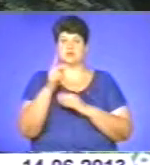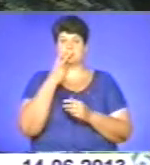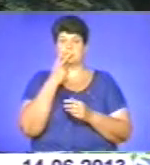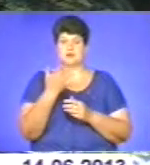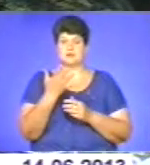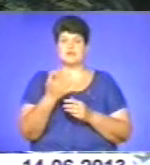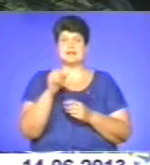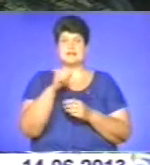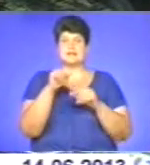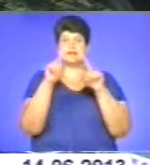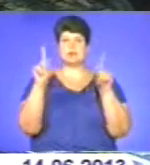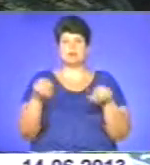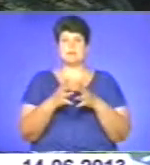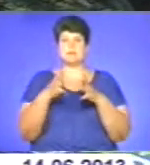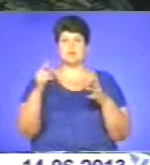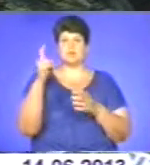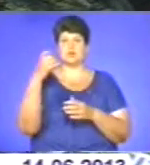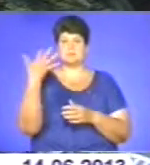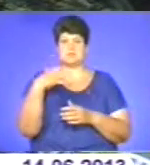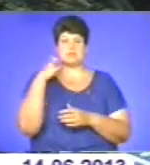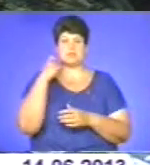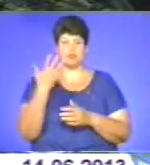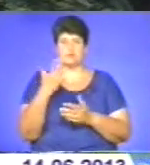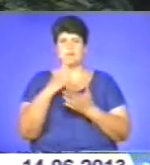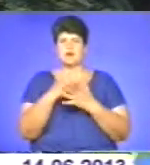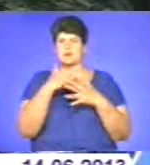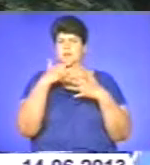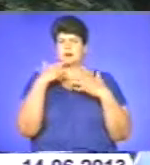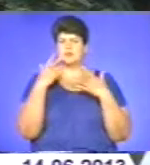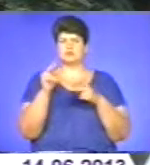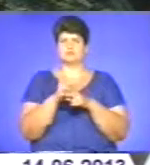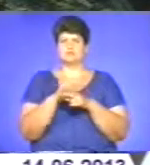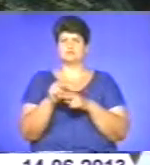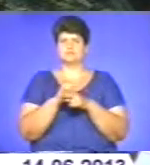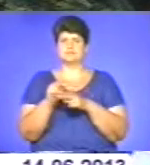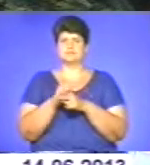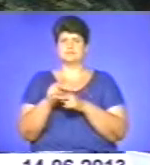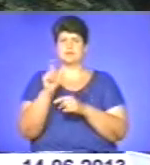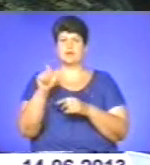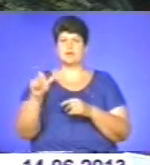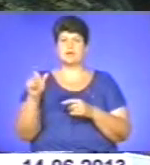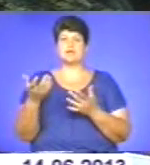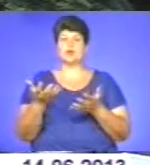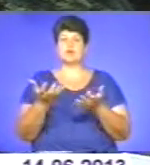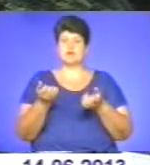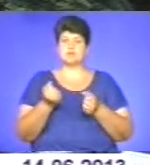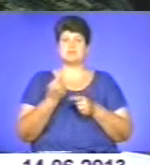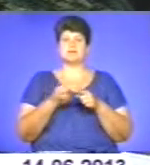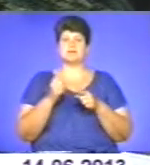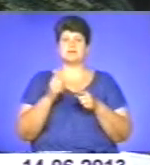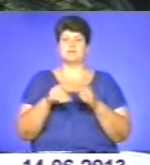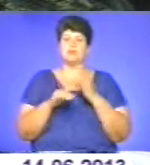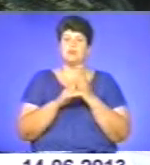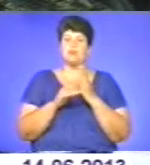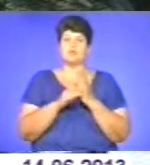її вже більше 150 років. Вона має список багато стілення людей, які отримали від неї цю поміч по